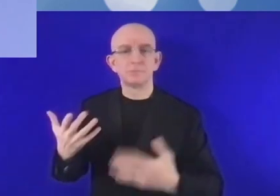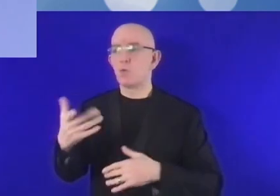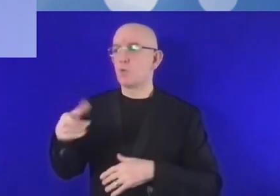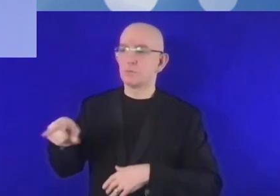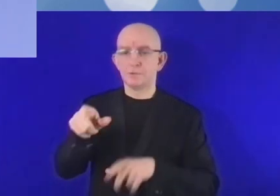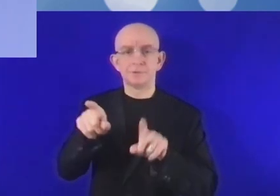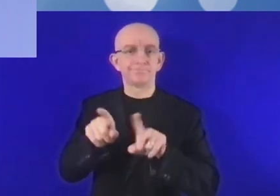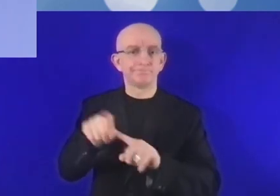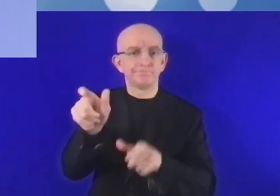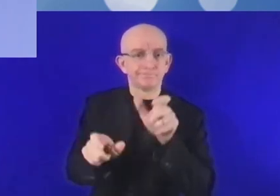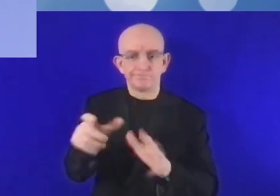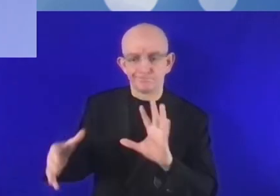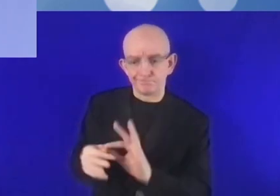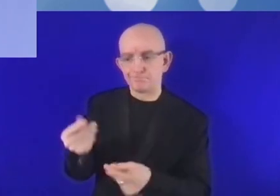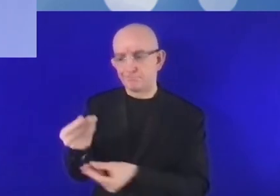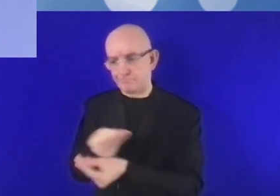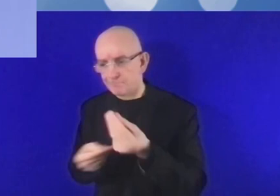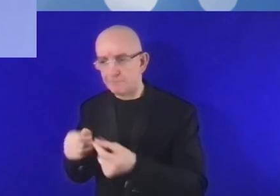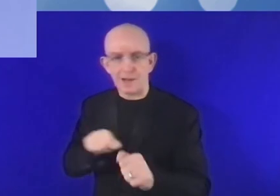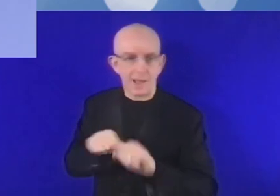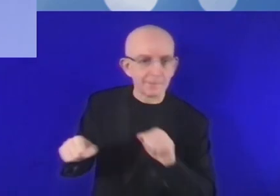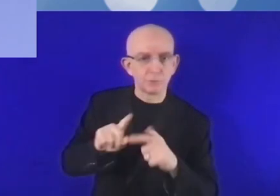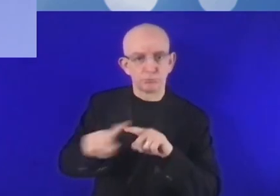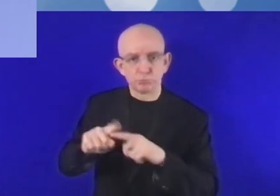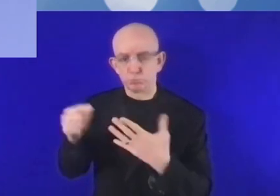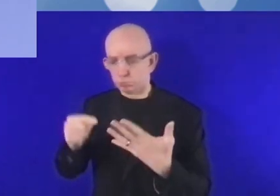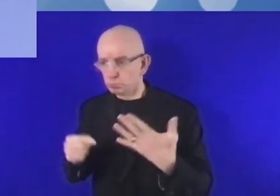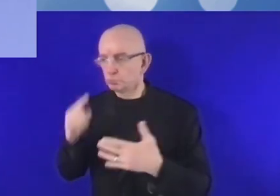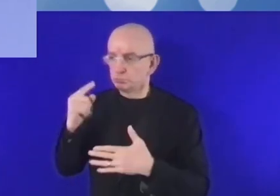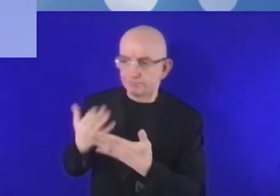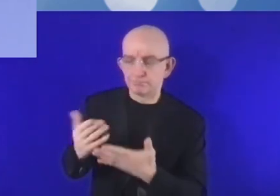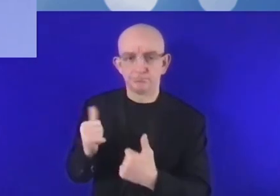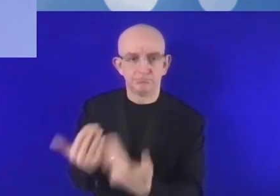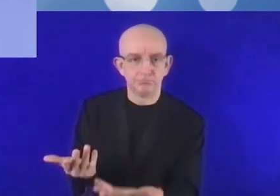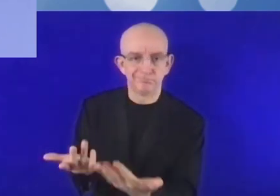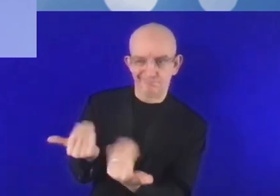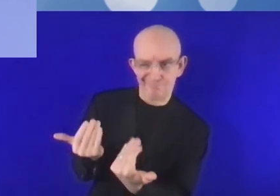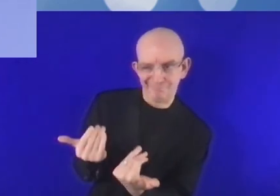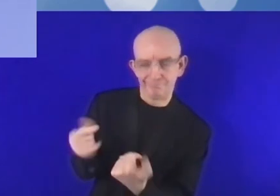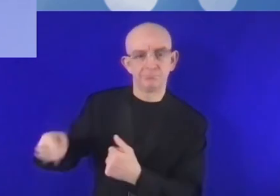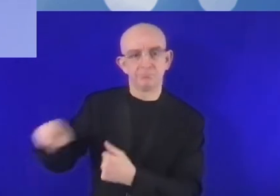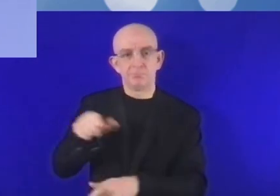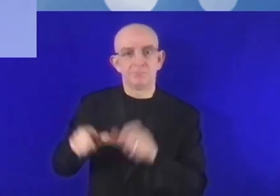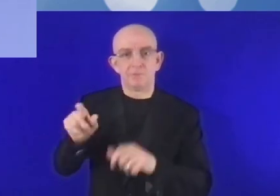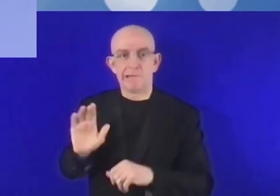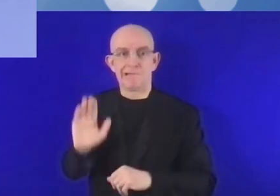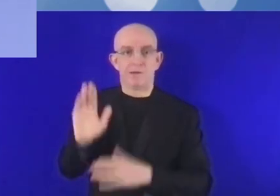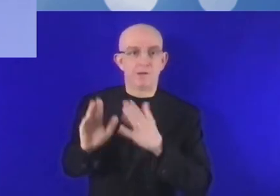incitations. Alors comment inciter ? On peut insister par des avantages fiscaux, peut insister par des subventions,